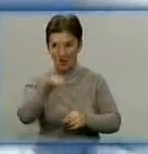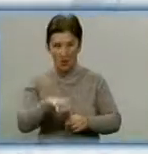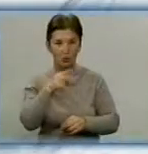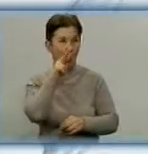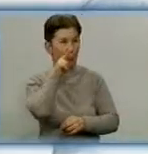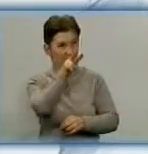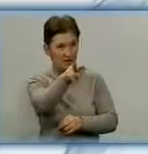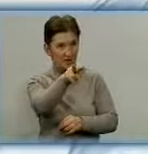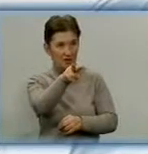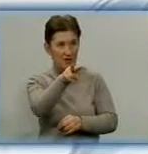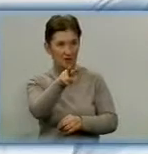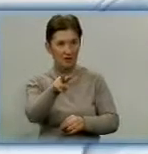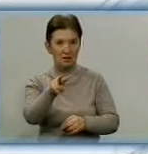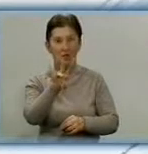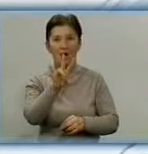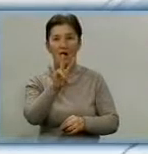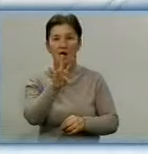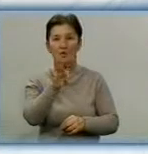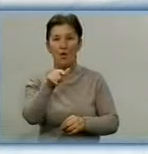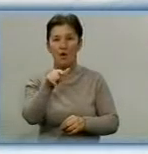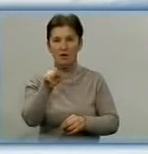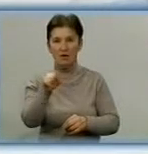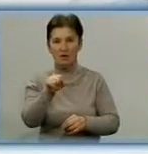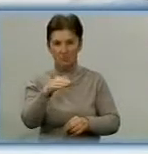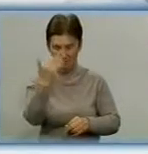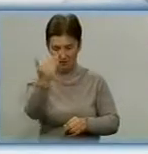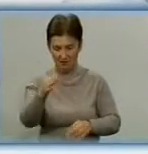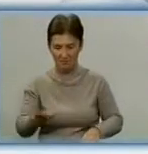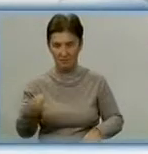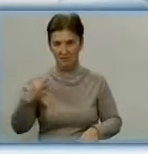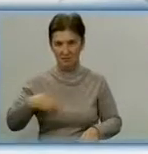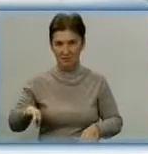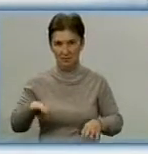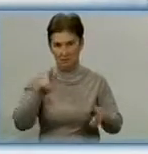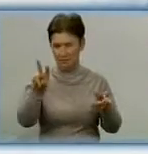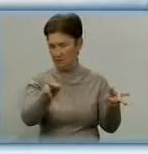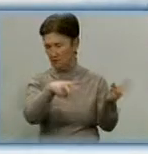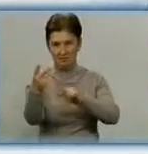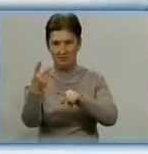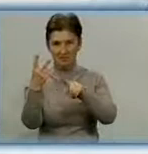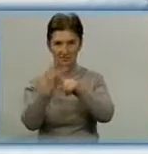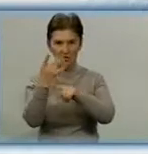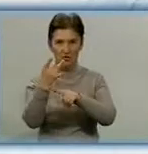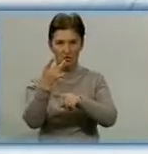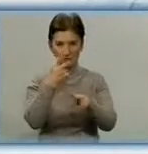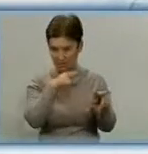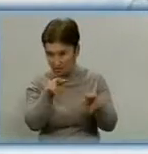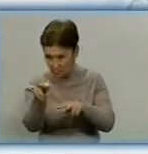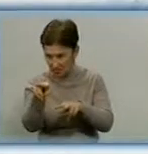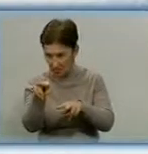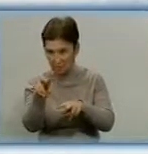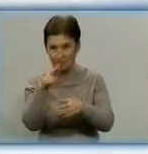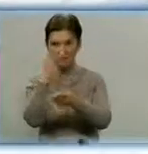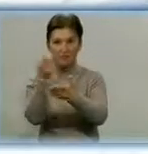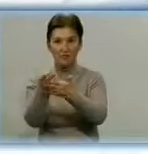ось так мелькнули ножки. Я потім ще раз глянула, не повірила, глянула, а бачу,